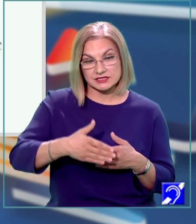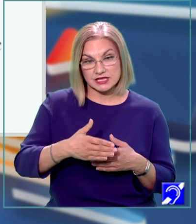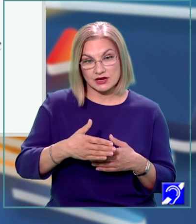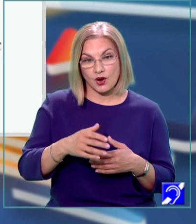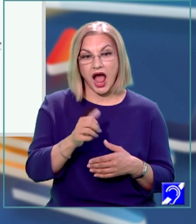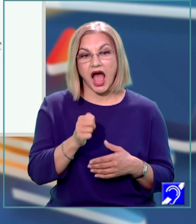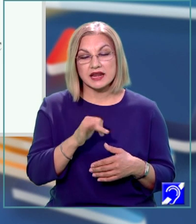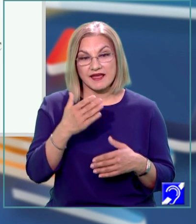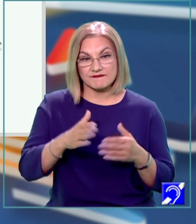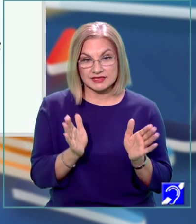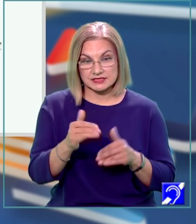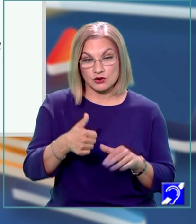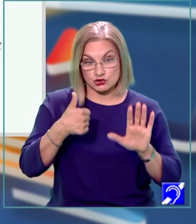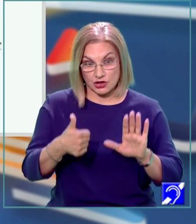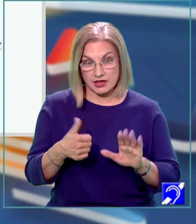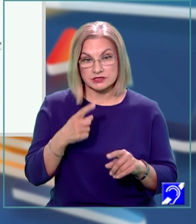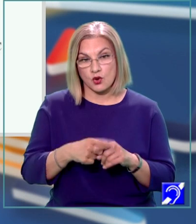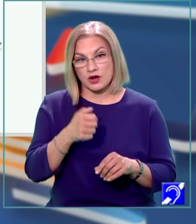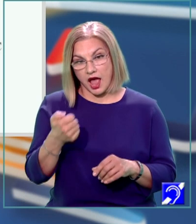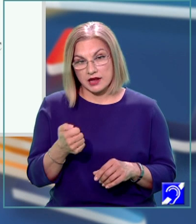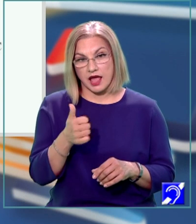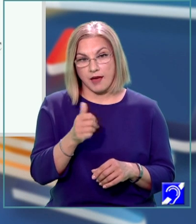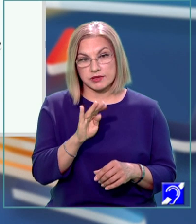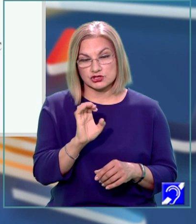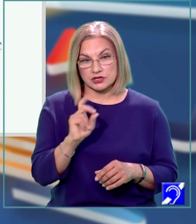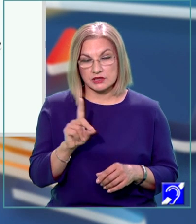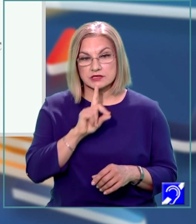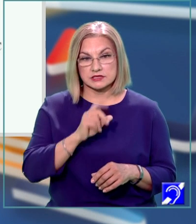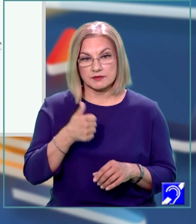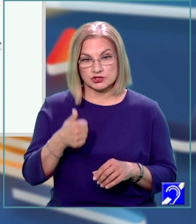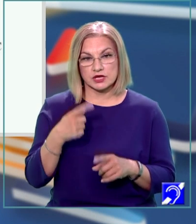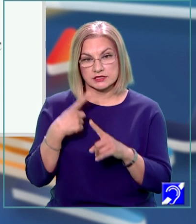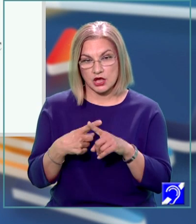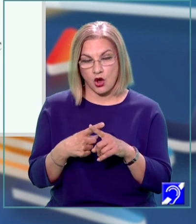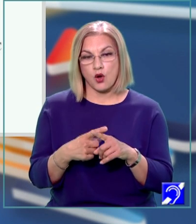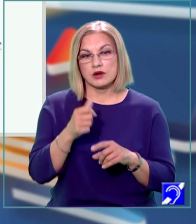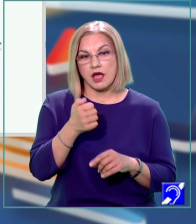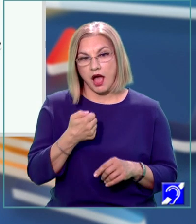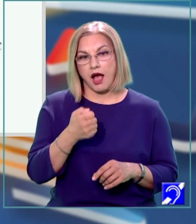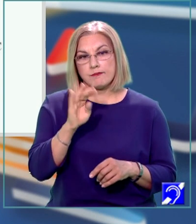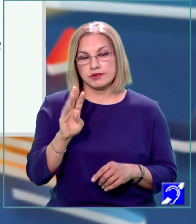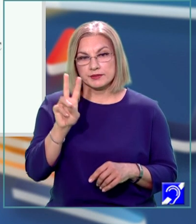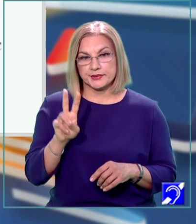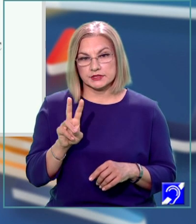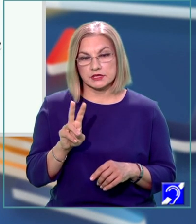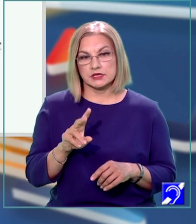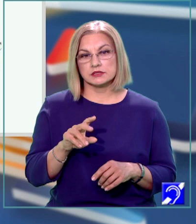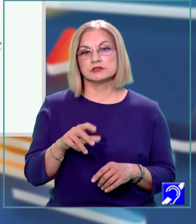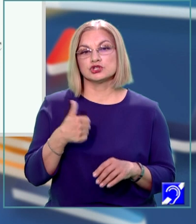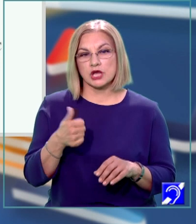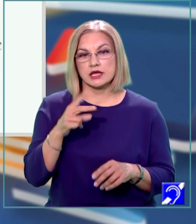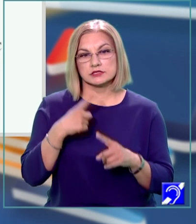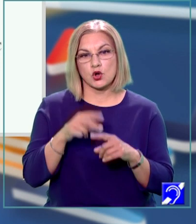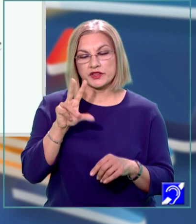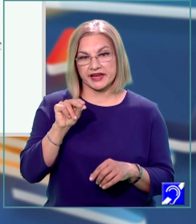fețe, 6 ori aria lui ABCD înseamnă 6 ori AB pătrat, 6 ori 30